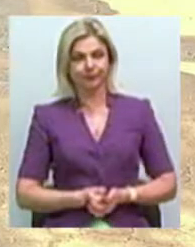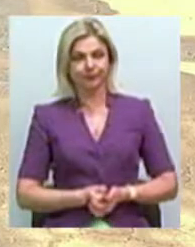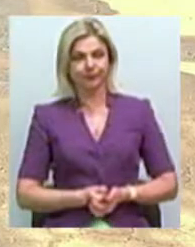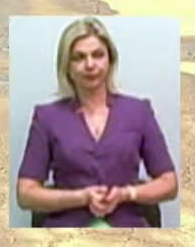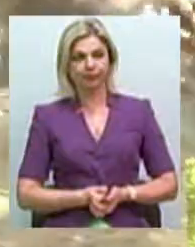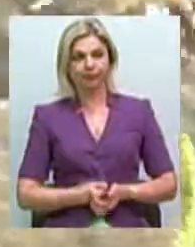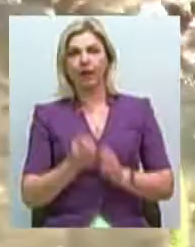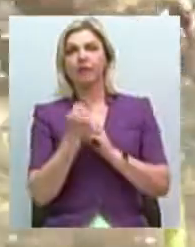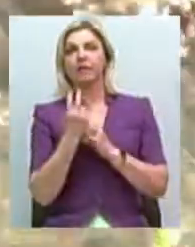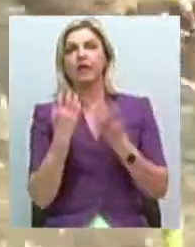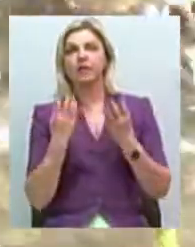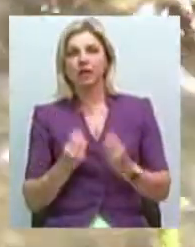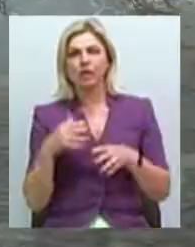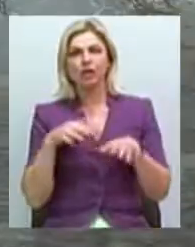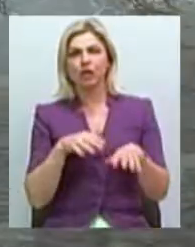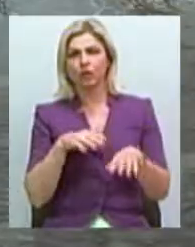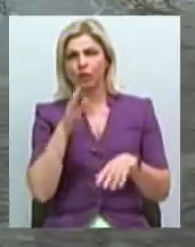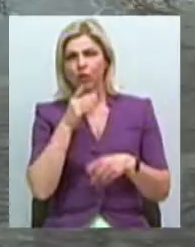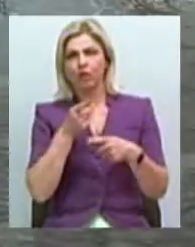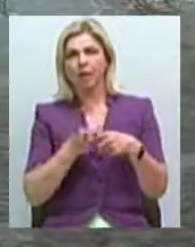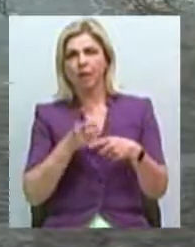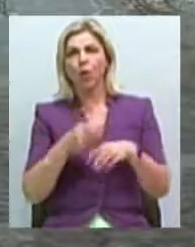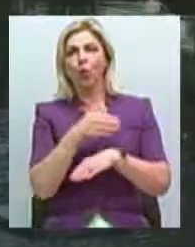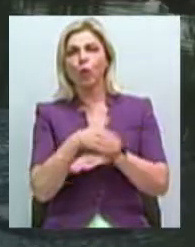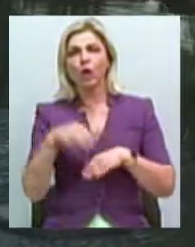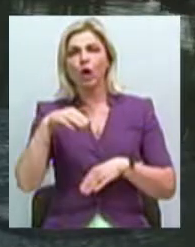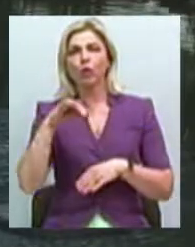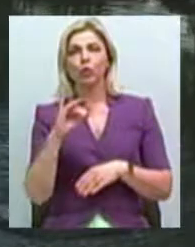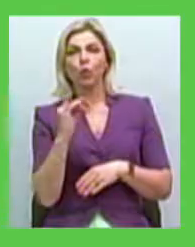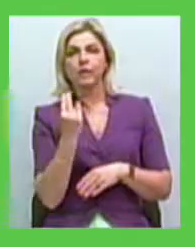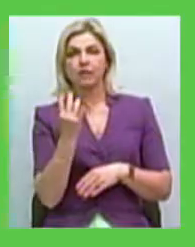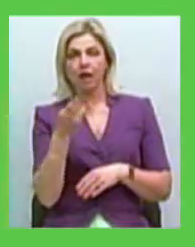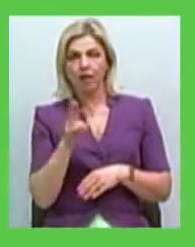12 днів тече вода на перехресті Троїцької та Залізничної.